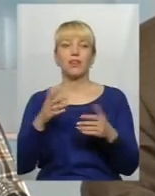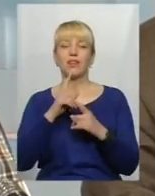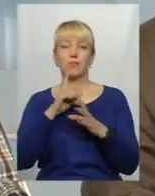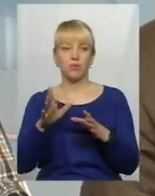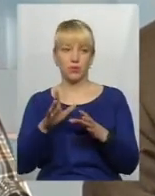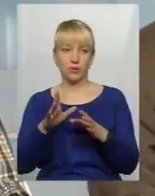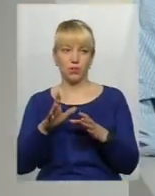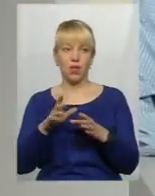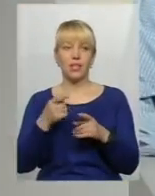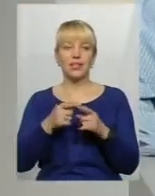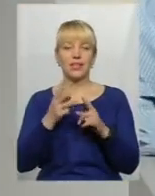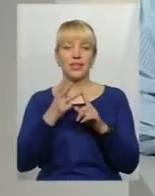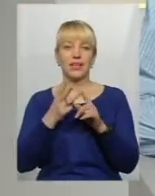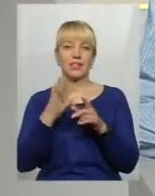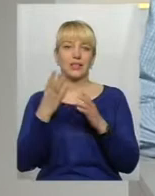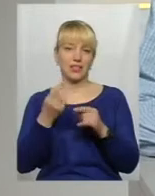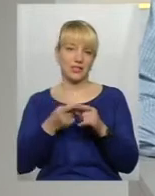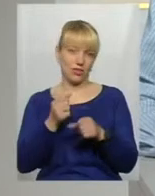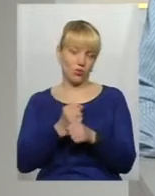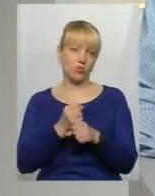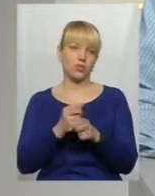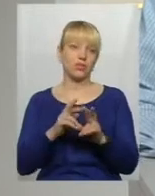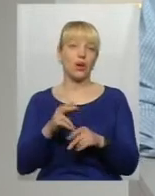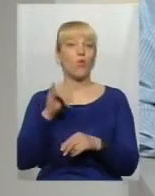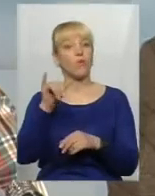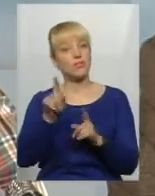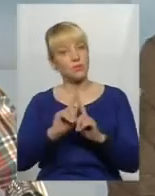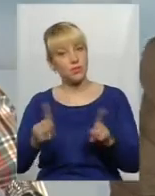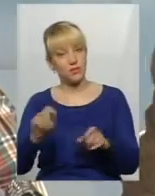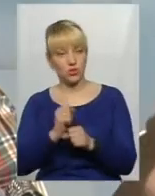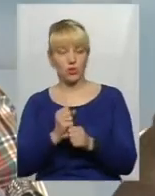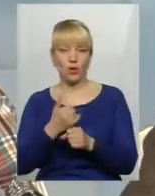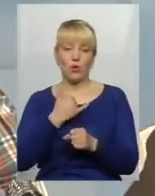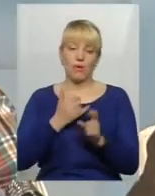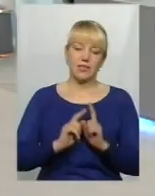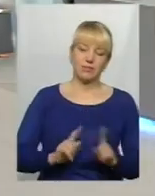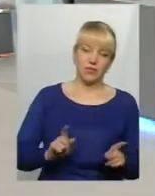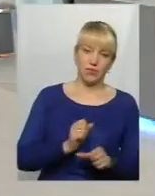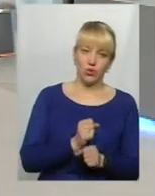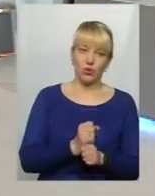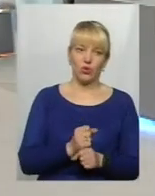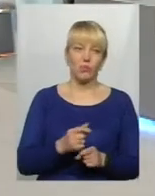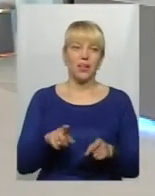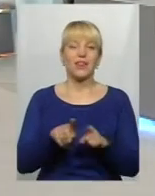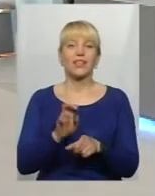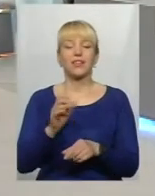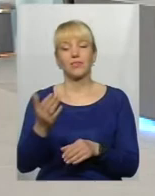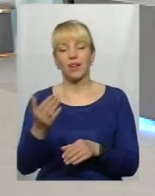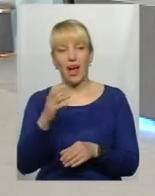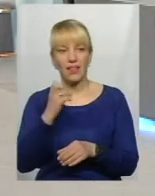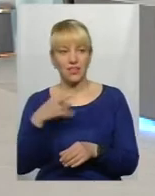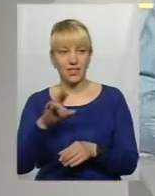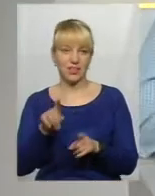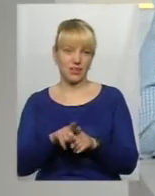будемо нудитись, тому що третій день це буде вже на роботі. Це у вас специфічна робота, у мене специфічна. Таких, як ми. Можливо, в Андрія так само. Питання,